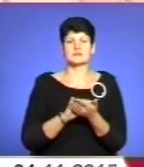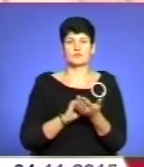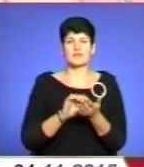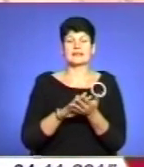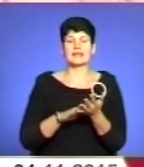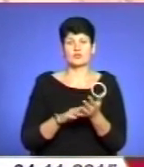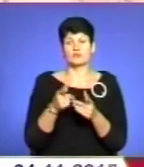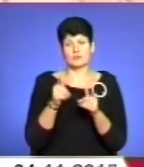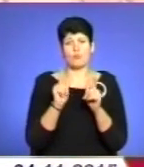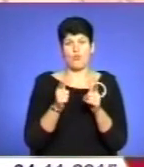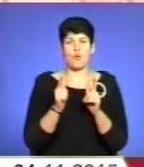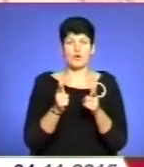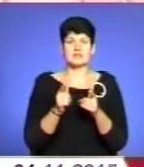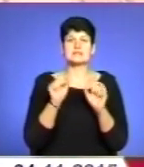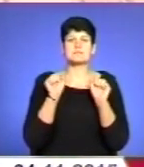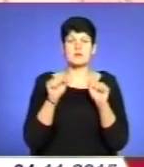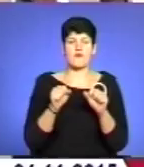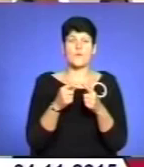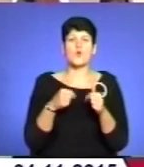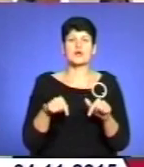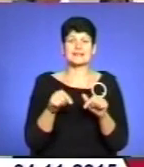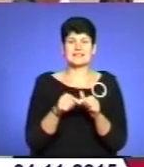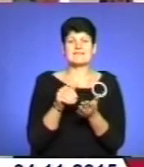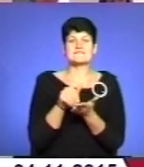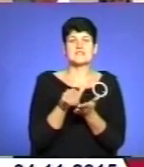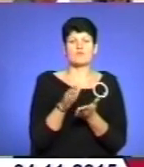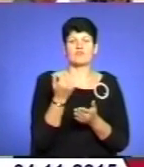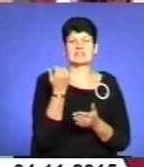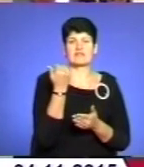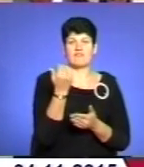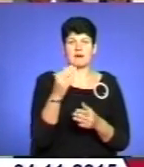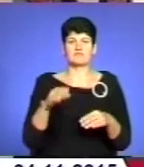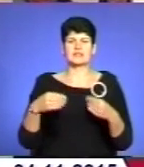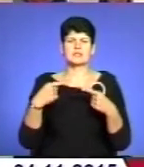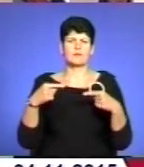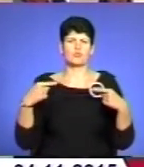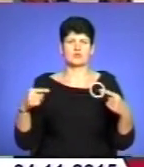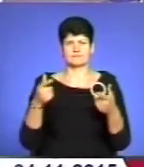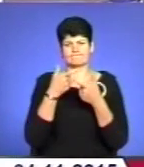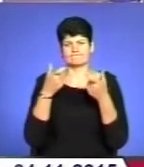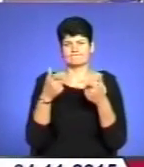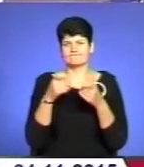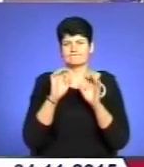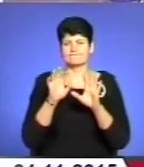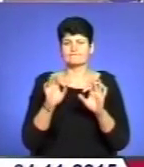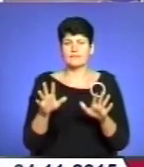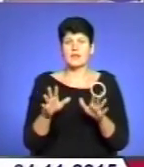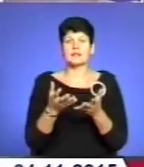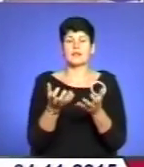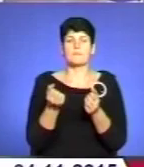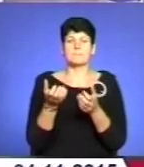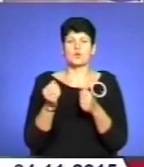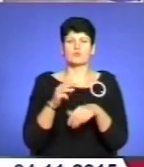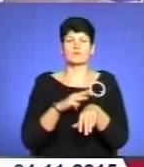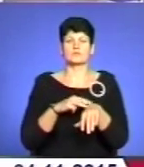автоматично погодилися з правом організаторів відмовити вам у наданні будь-яких відомостей. Наберуть на патрульну службу у